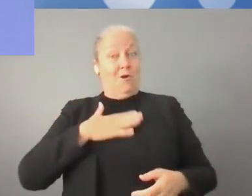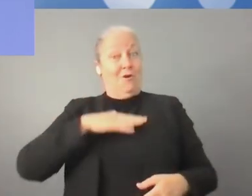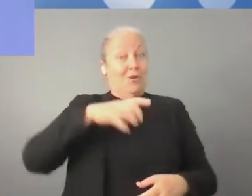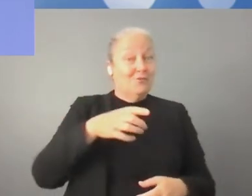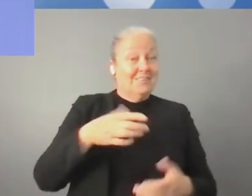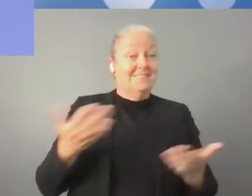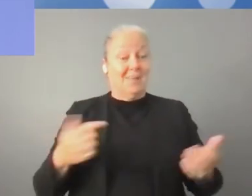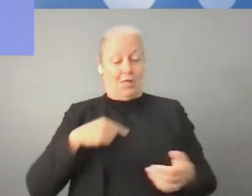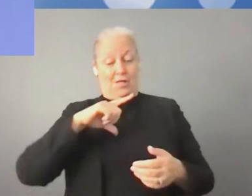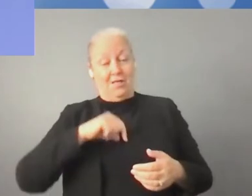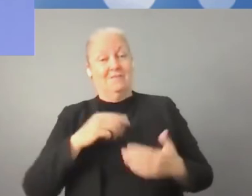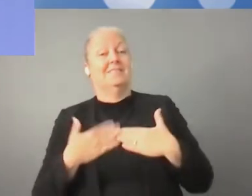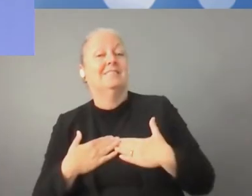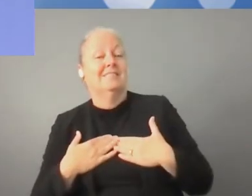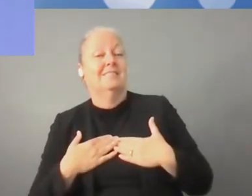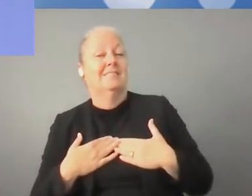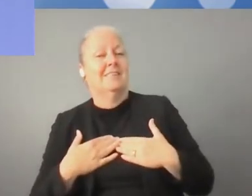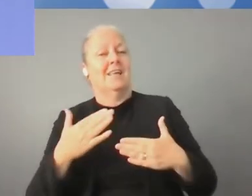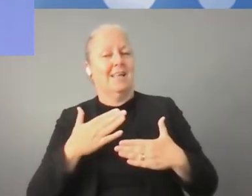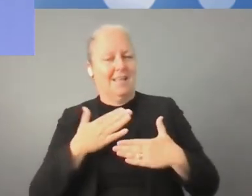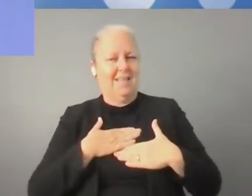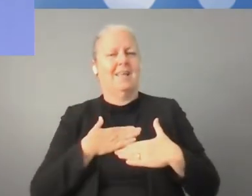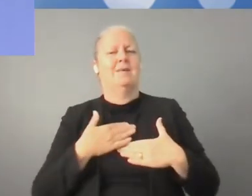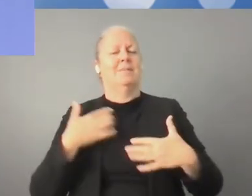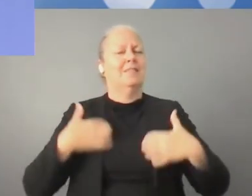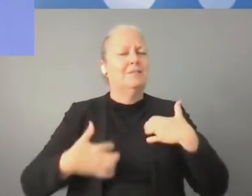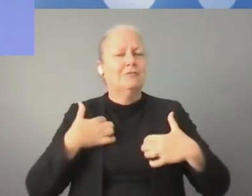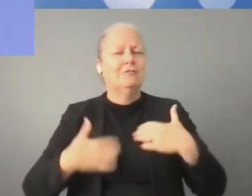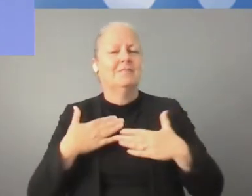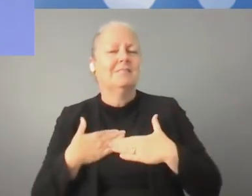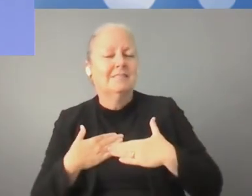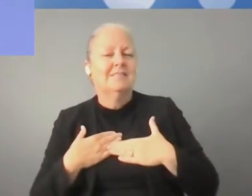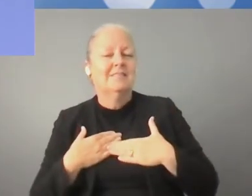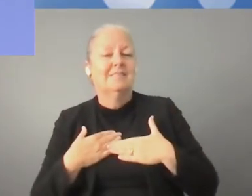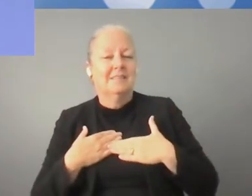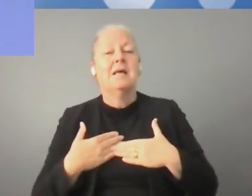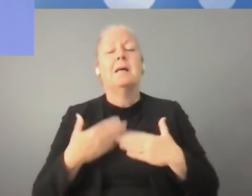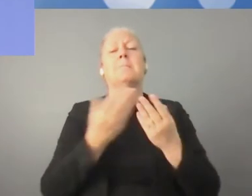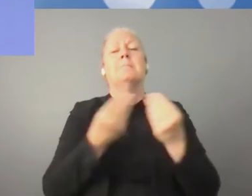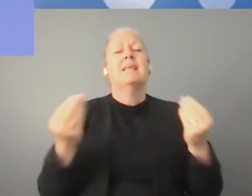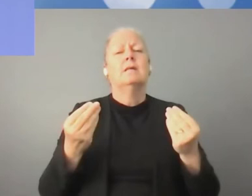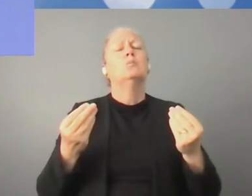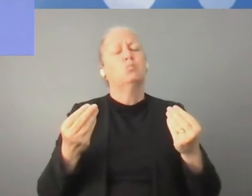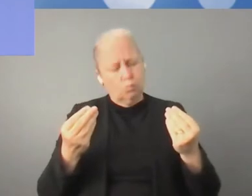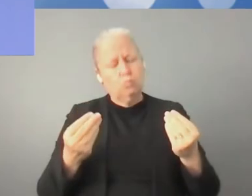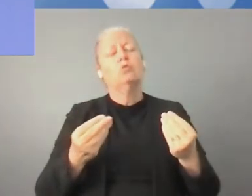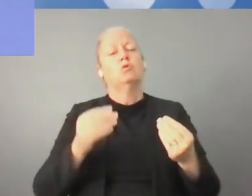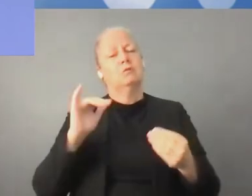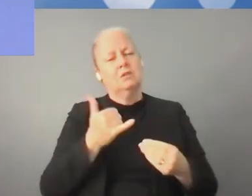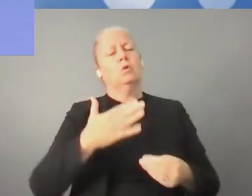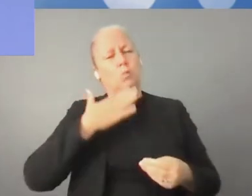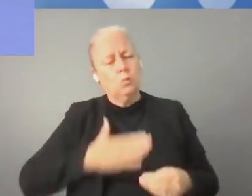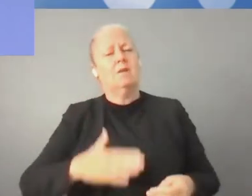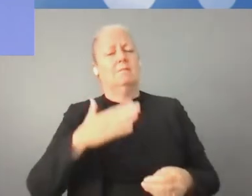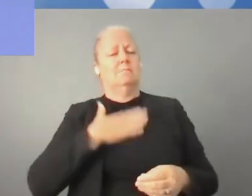start-upów, czy chcą ponosić ryzyko, czy są na to gotowi w moim kraju. I z przyjemnością odpowiadam na to pytanie.